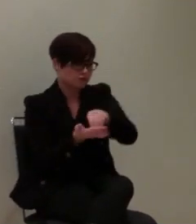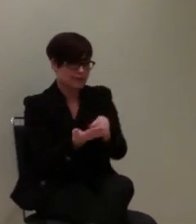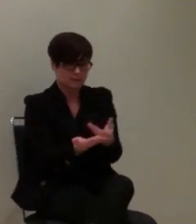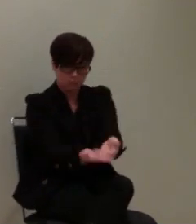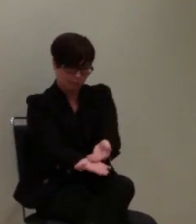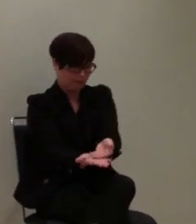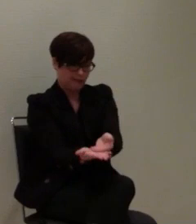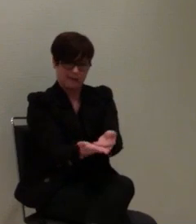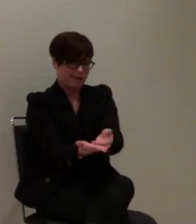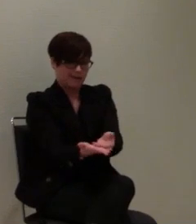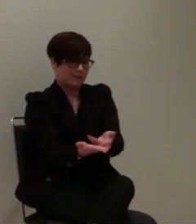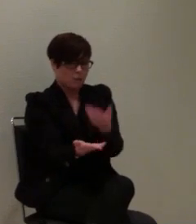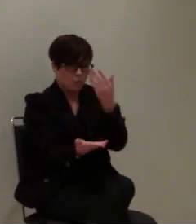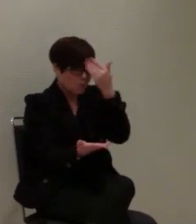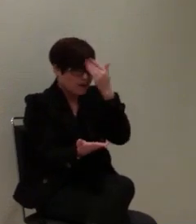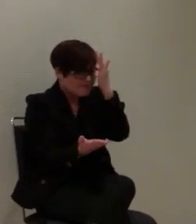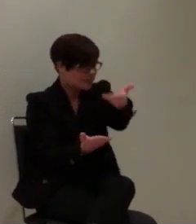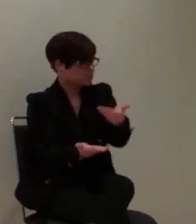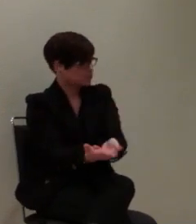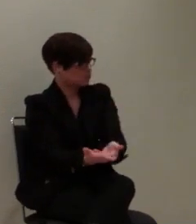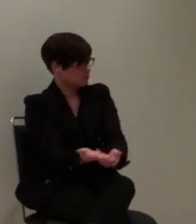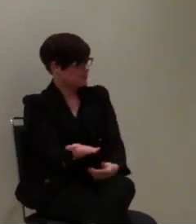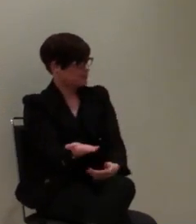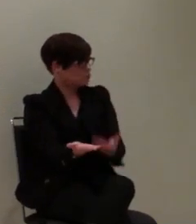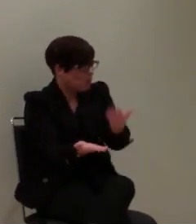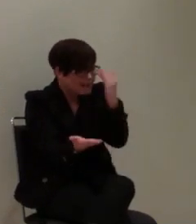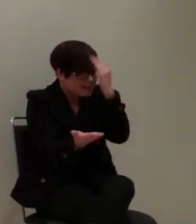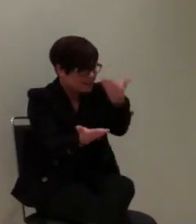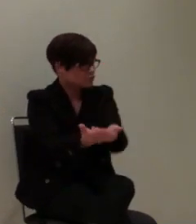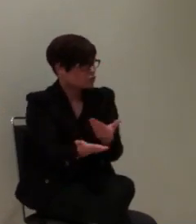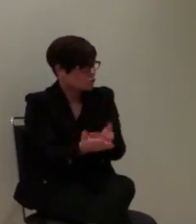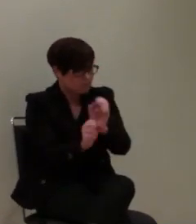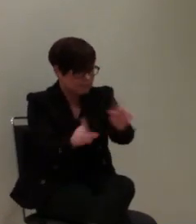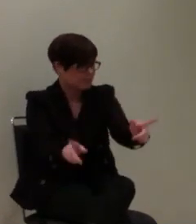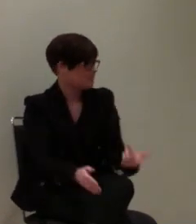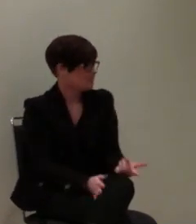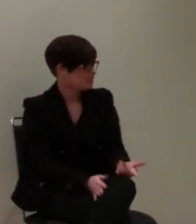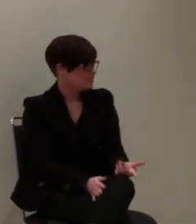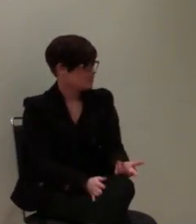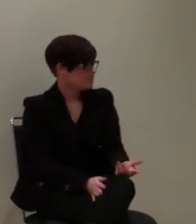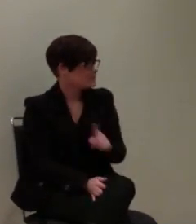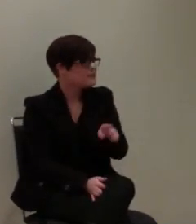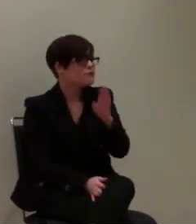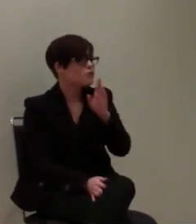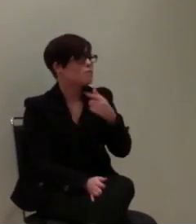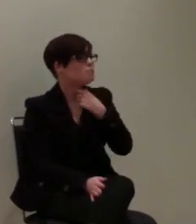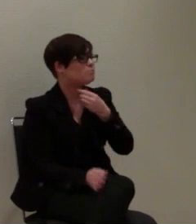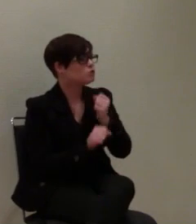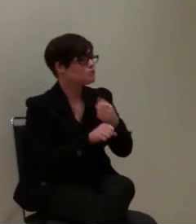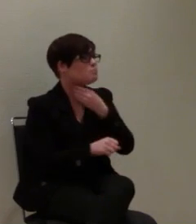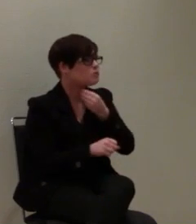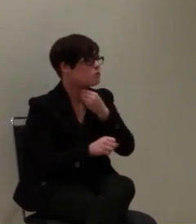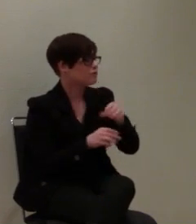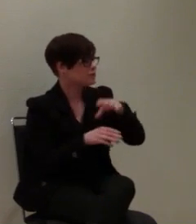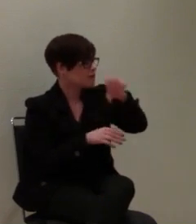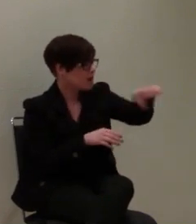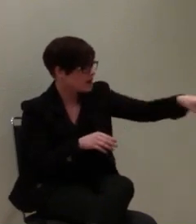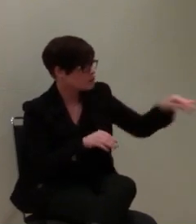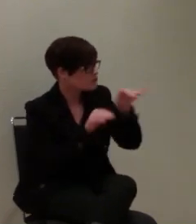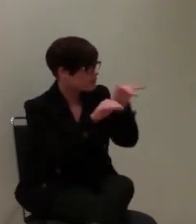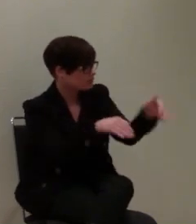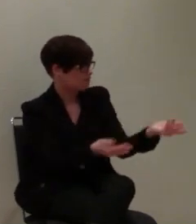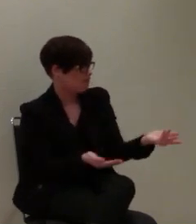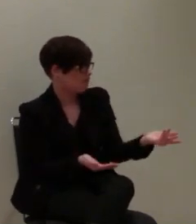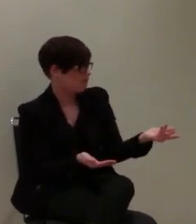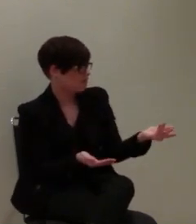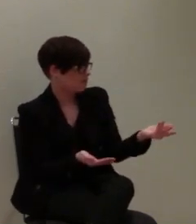ist. Entschuldigung, wenn ich es so blöd ausdrücke, aber es ist unzureichend für die Bedürfnisse, wie sie in den Leitstellen der Fall ist, weil